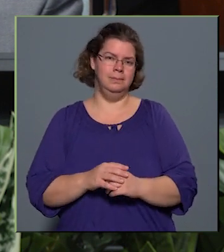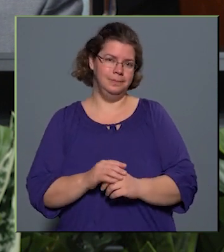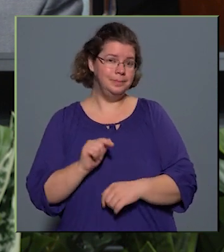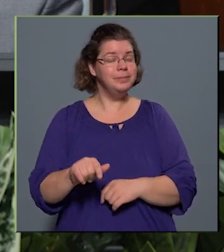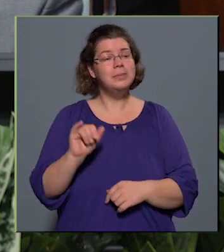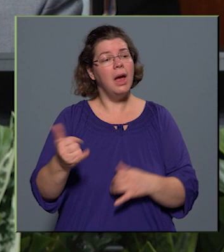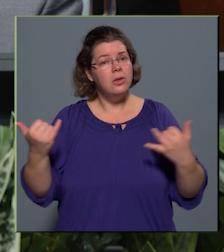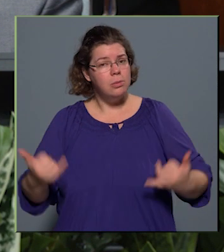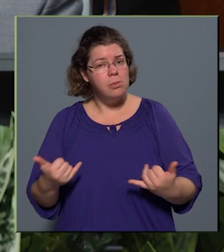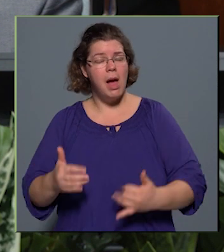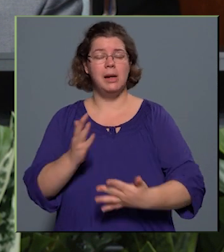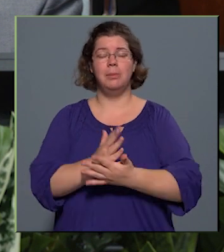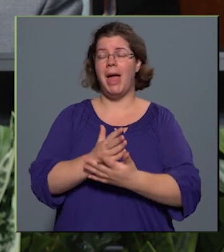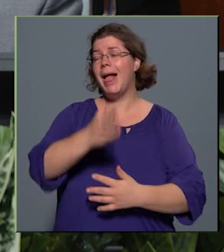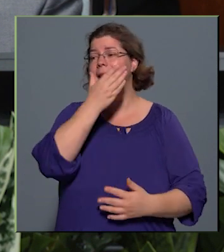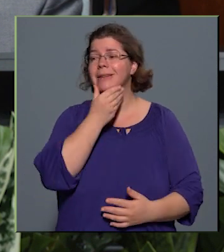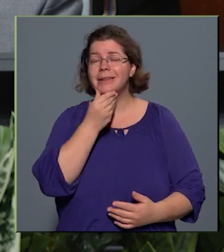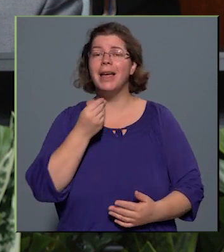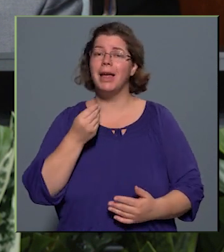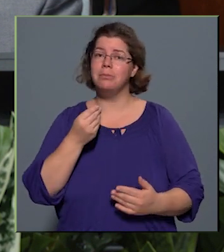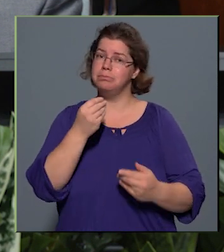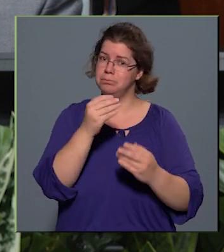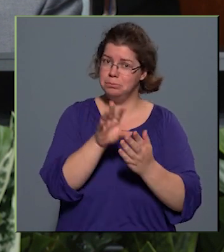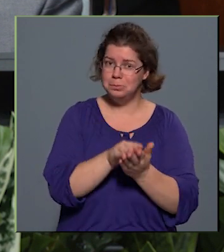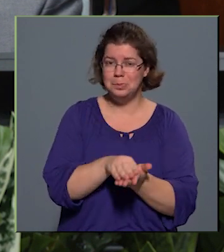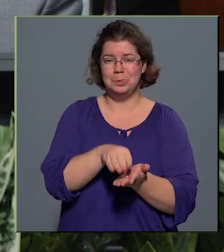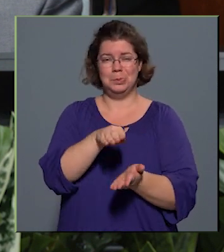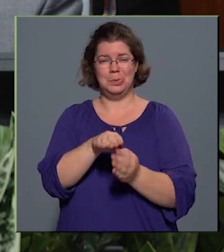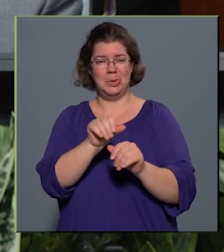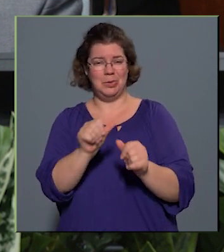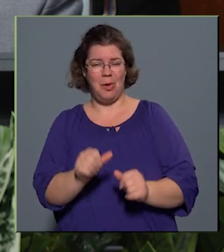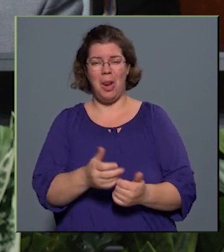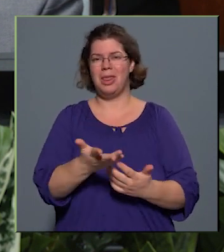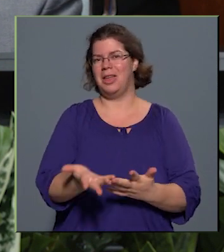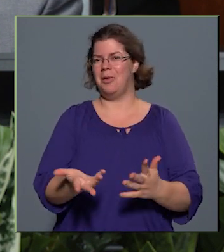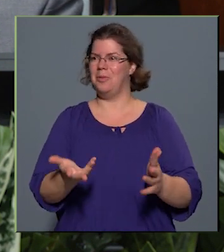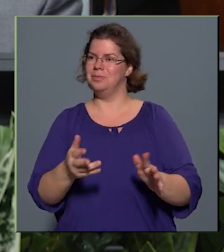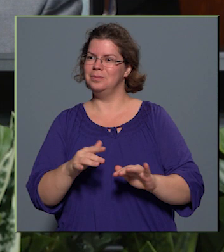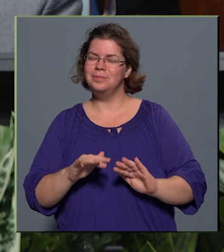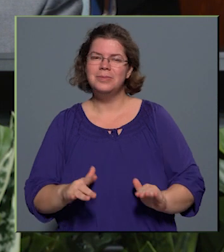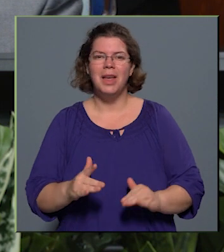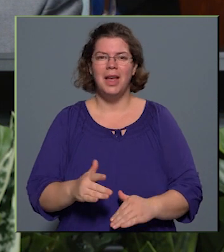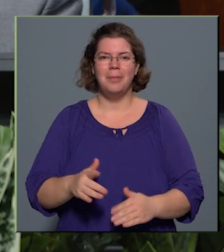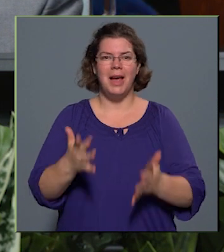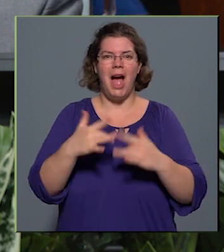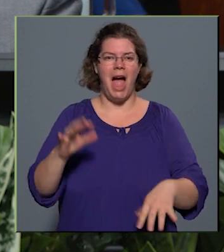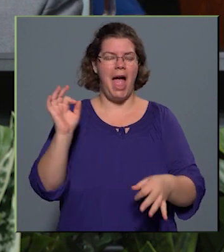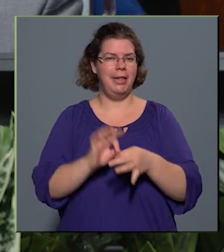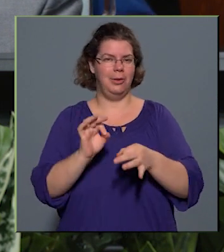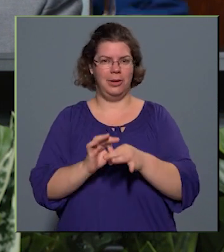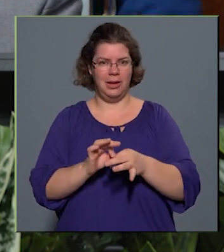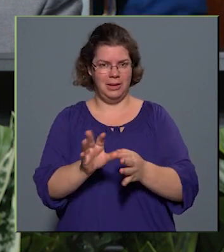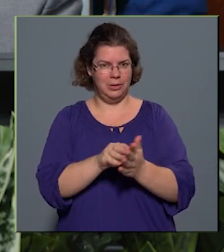mára már egy egészen szép portfólió formálódott. helytörténeti ütemény nem is említetted, mint